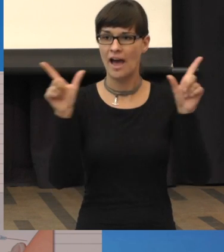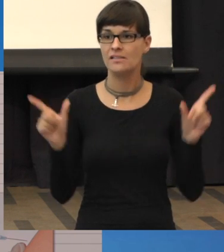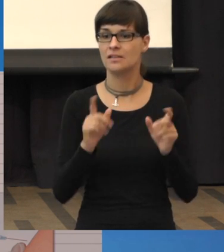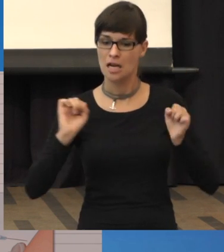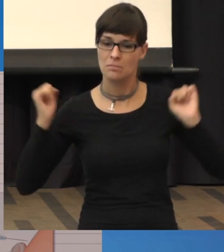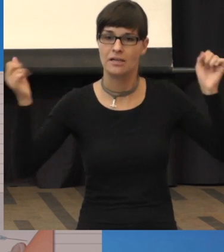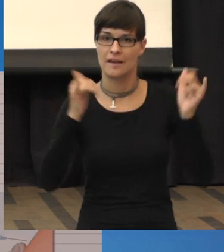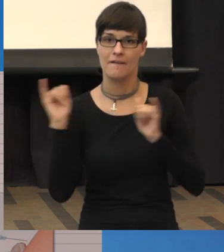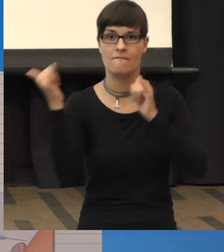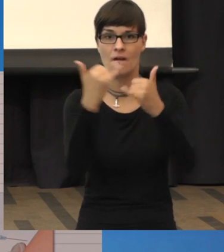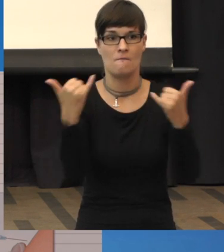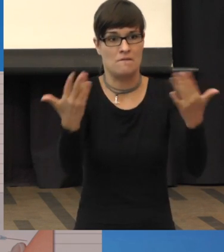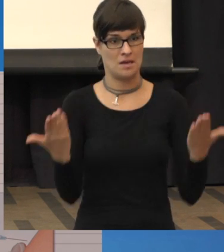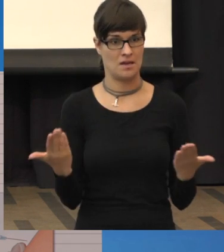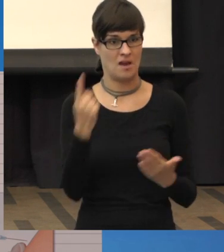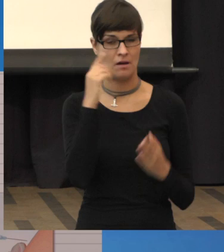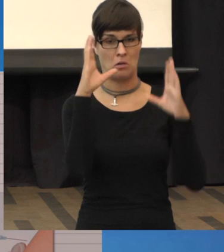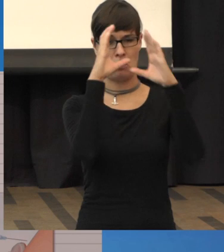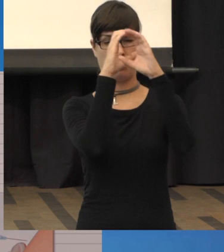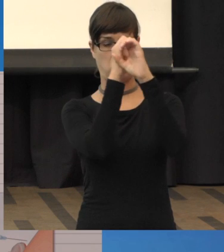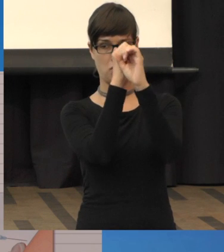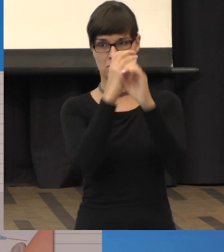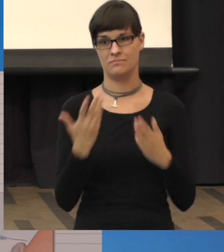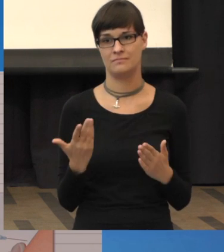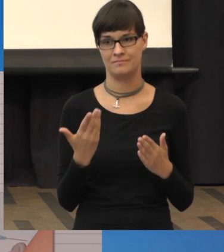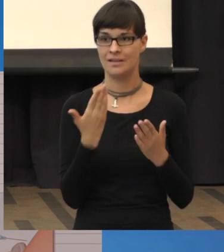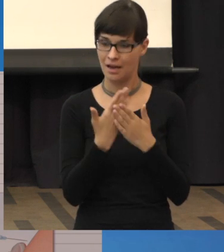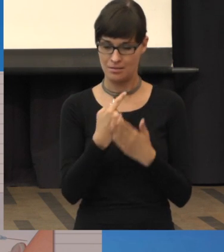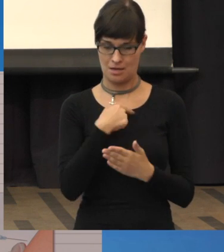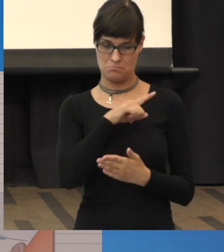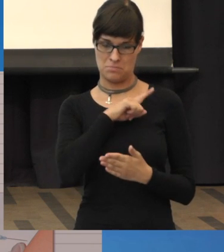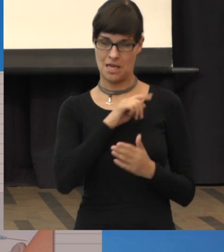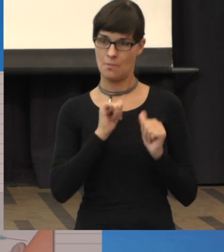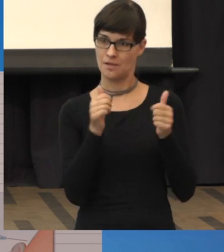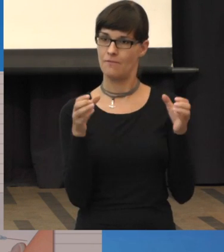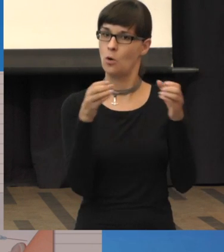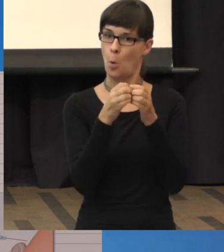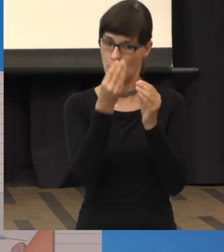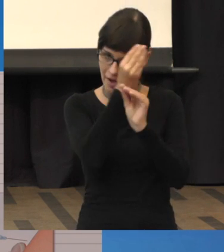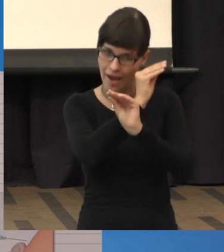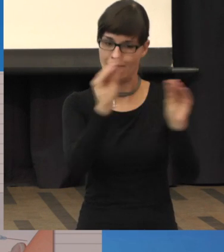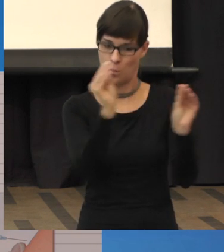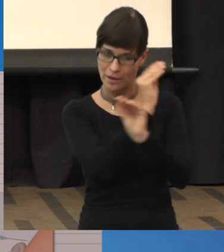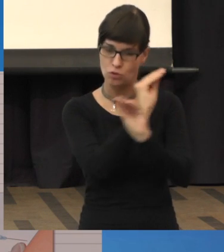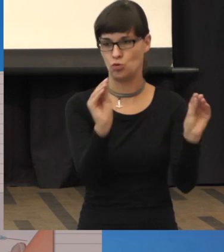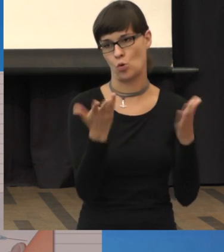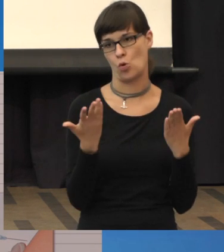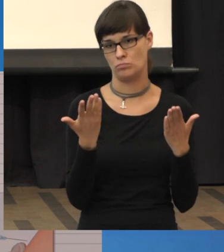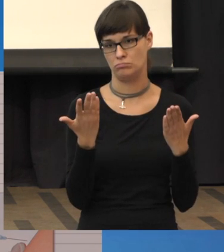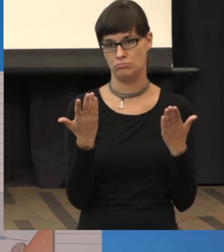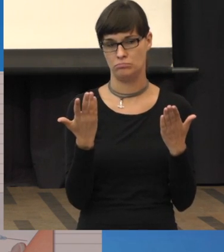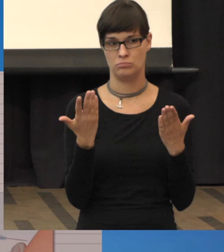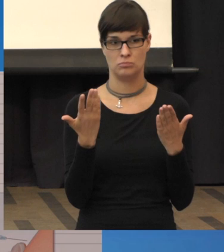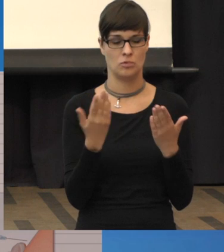da ist unsere, verstehen wir unsere Aufgabe so, dass wir unsere Mitglieder informieren. Was gibt es an